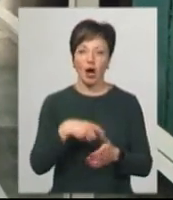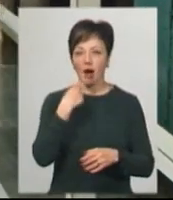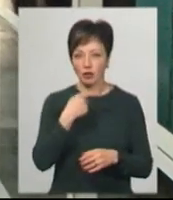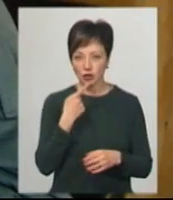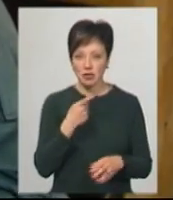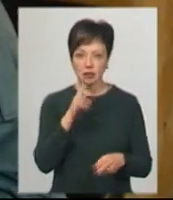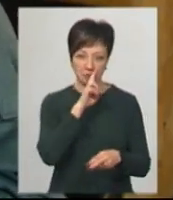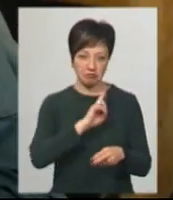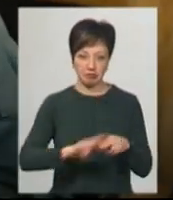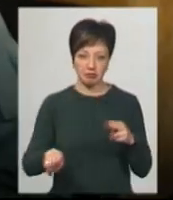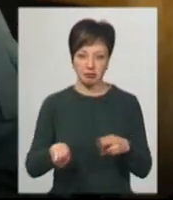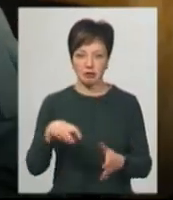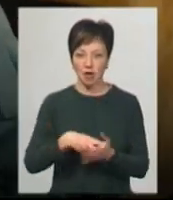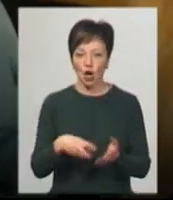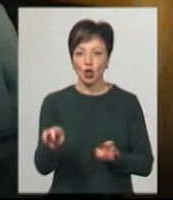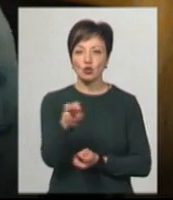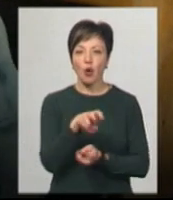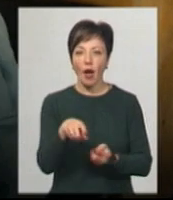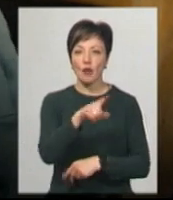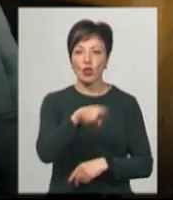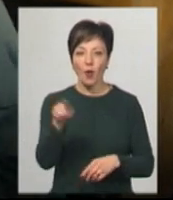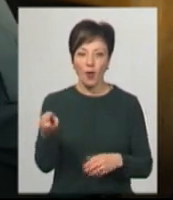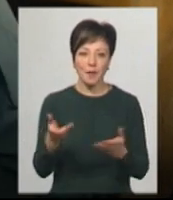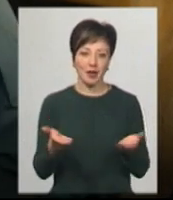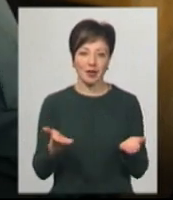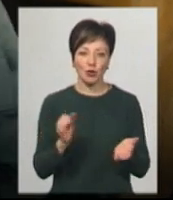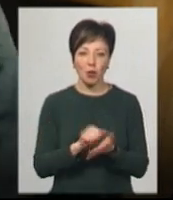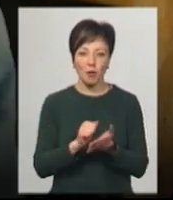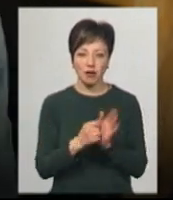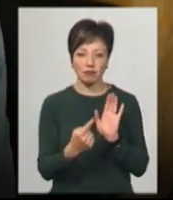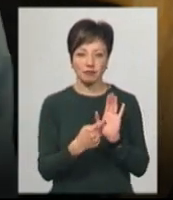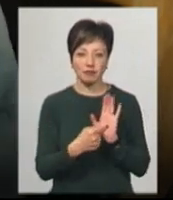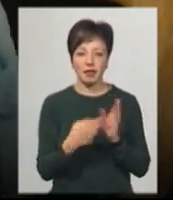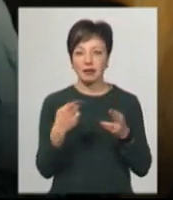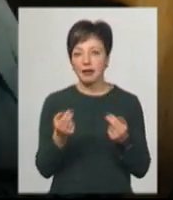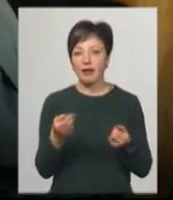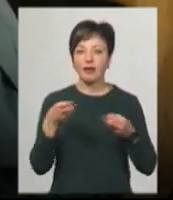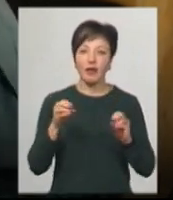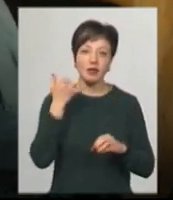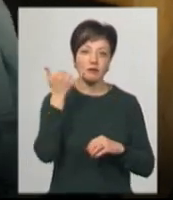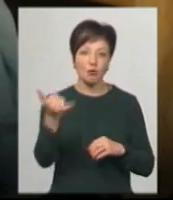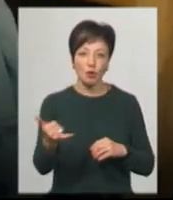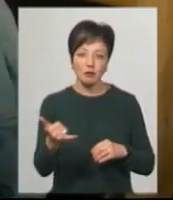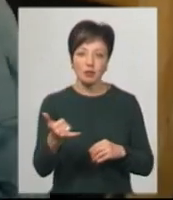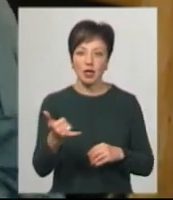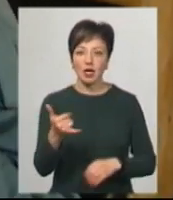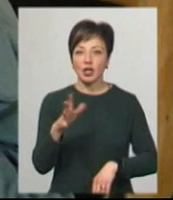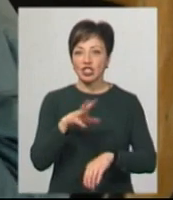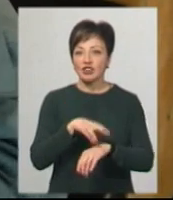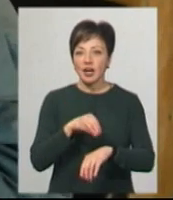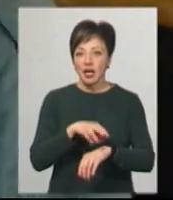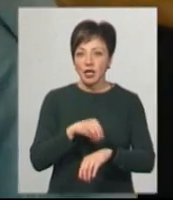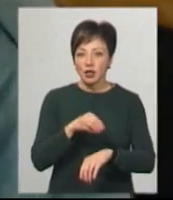пенсіонер, зник. Шукаємо послід, номер є, можу показати бумагу. Де дзвонимо? Швецію пересек,